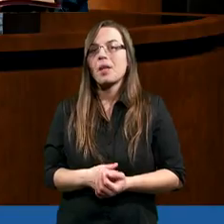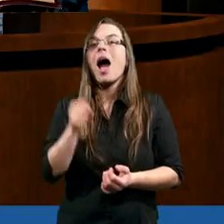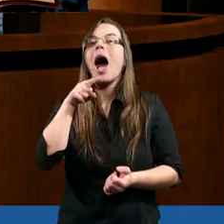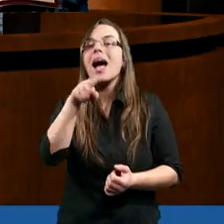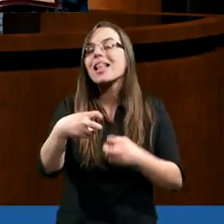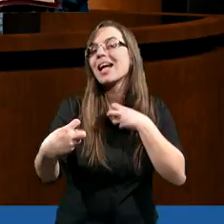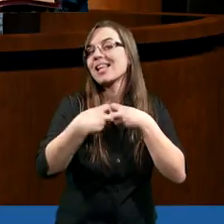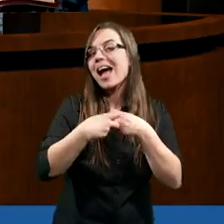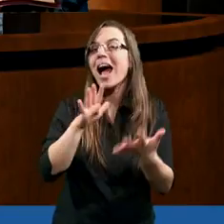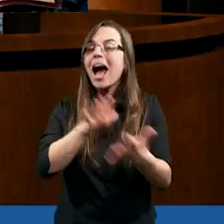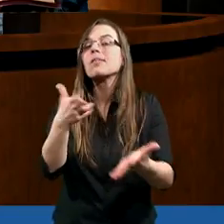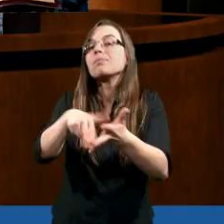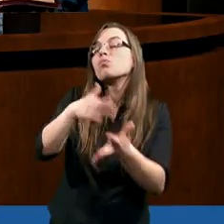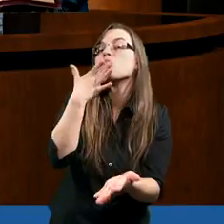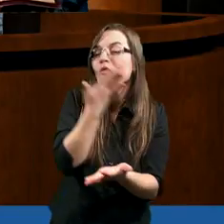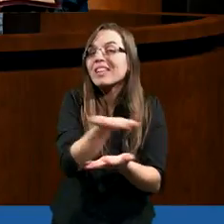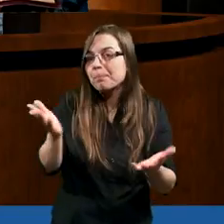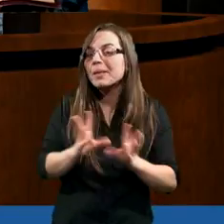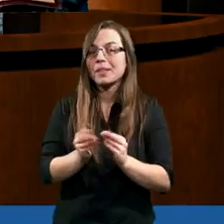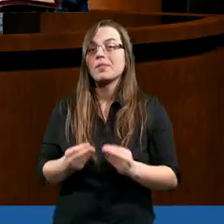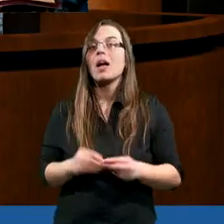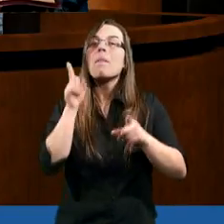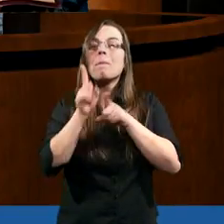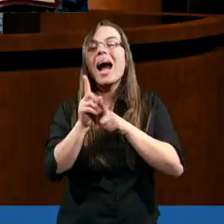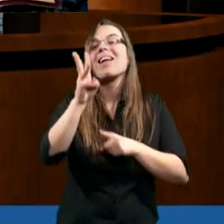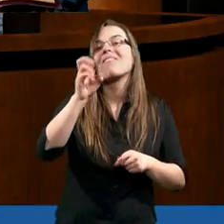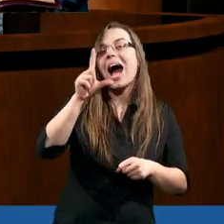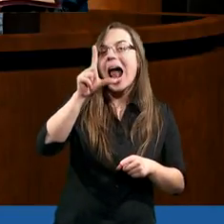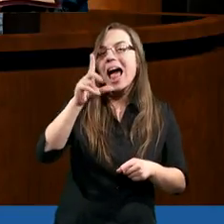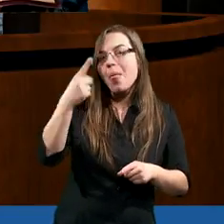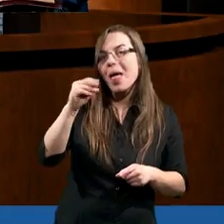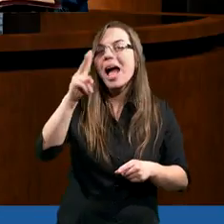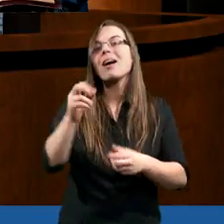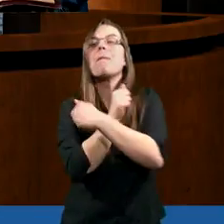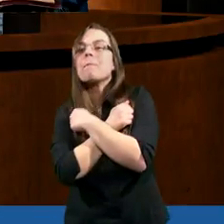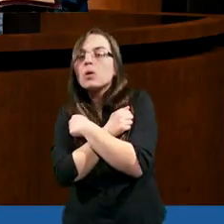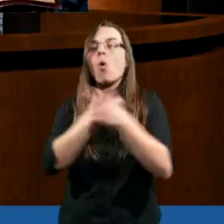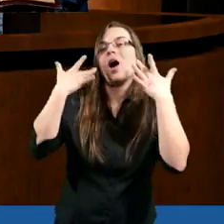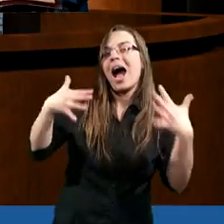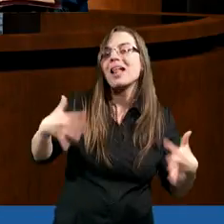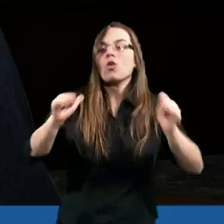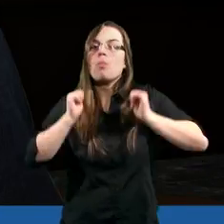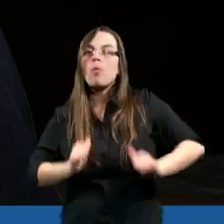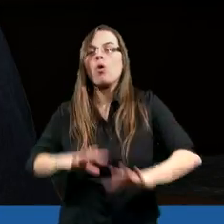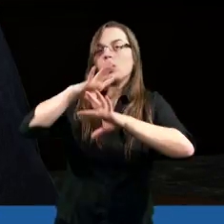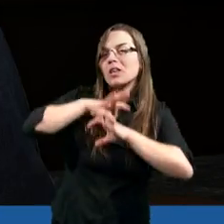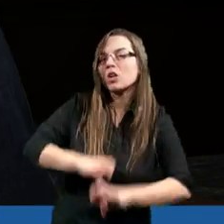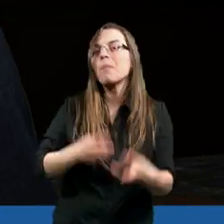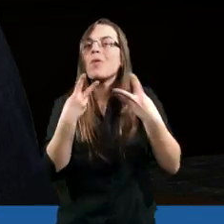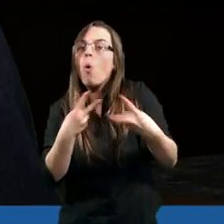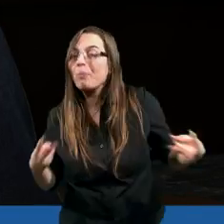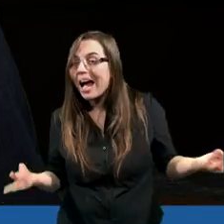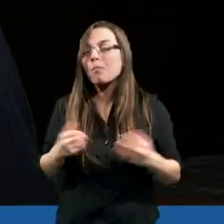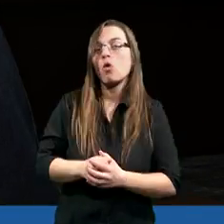A te cechy charakteru, o których mówił brat Waldek, miłość, radość, pokój, cierpliwość,